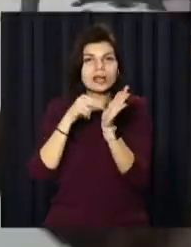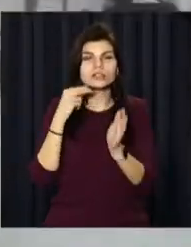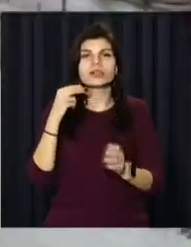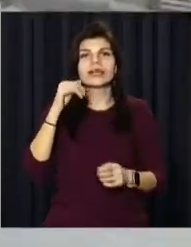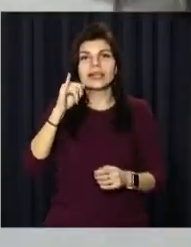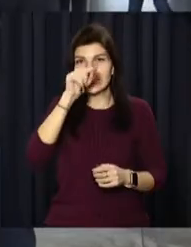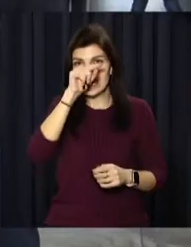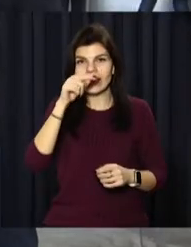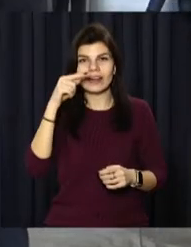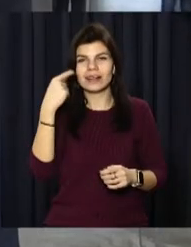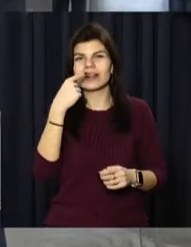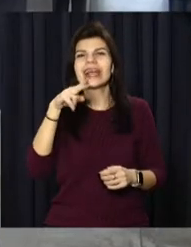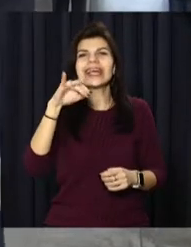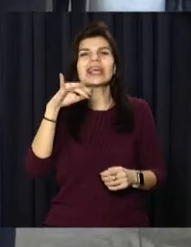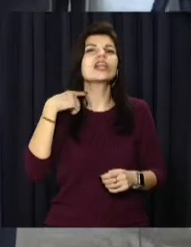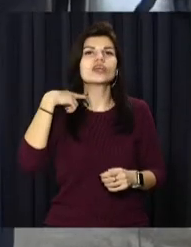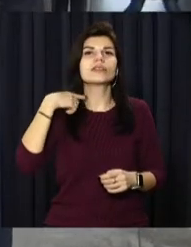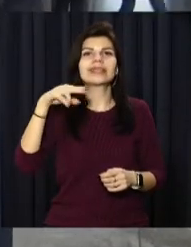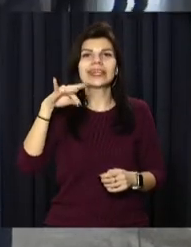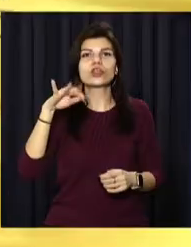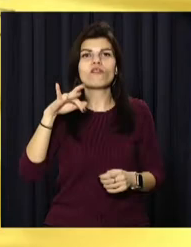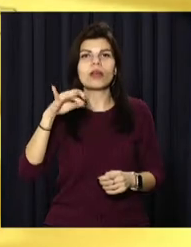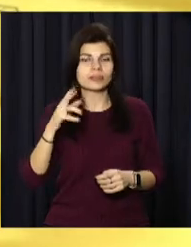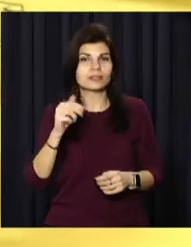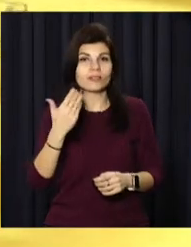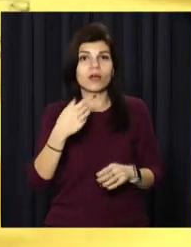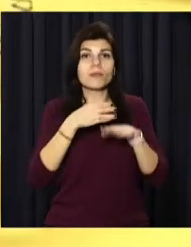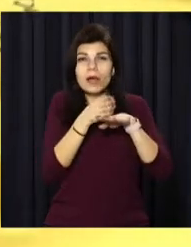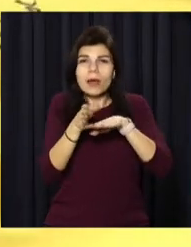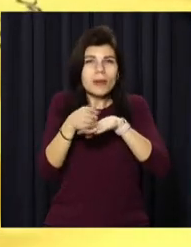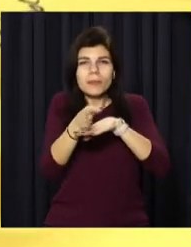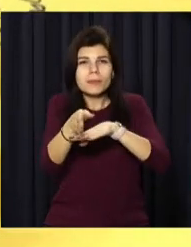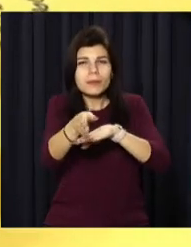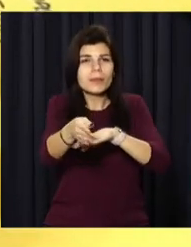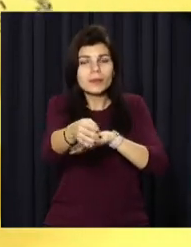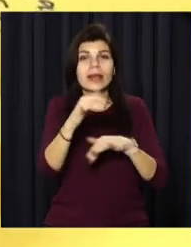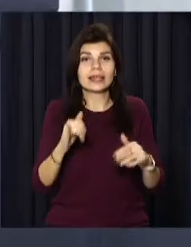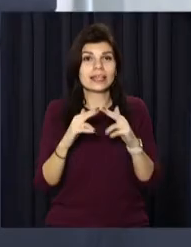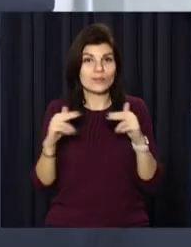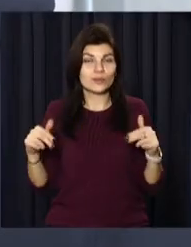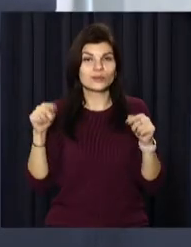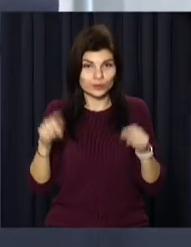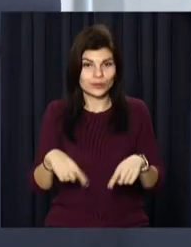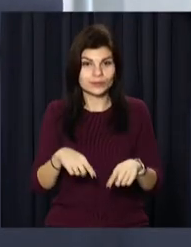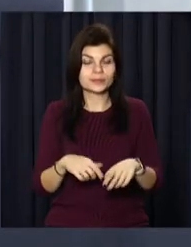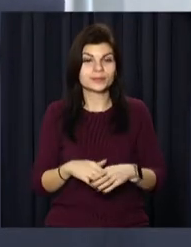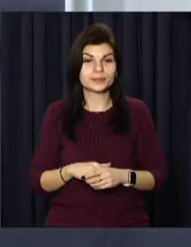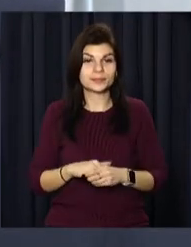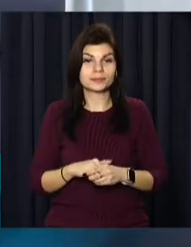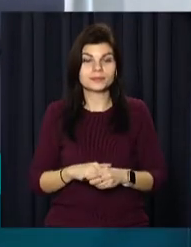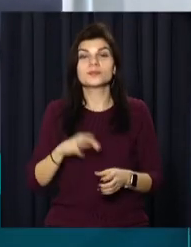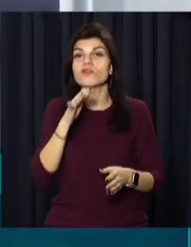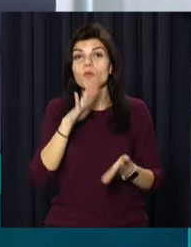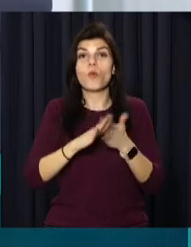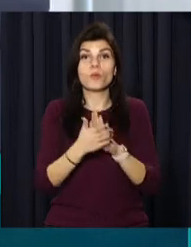Кіровоградську області. На синьо-жовтому стязі тепер красуватимуться підписи і мешканців Дніпропетровщини. В умовах гібридної війни ми